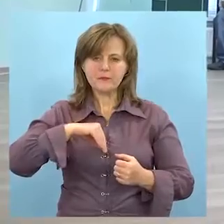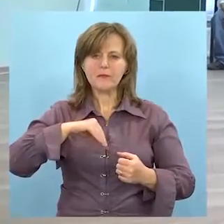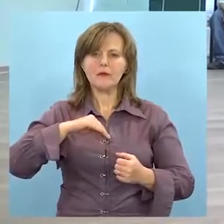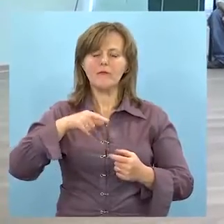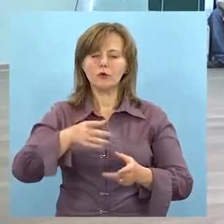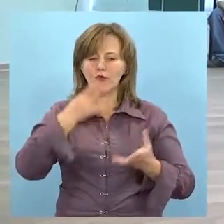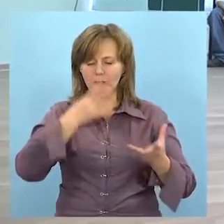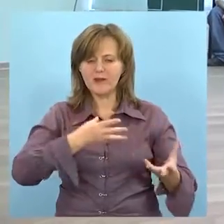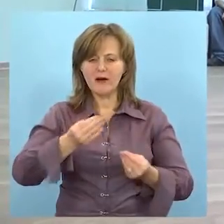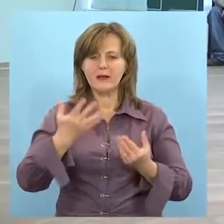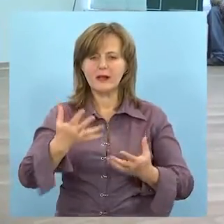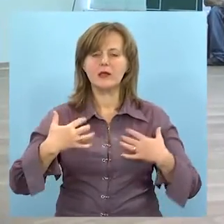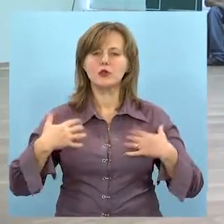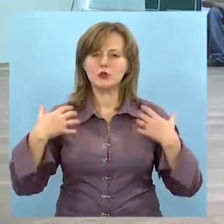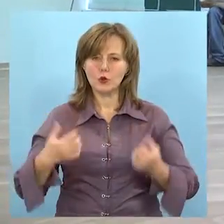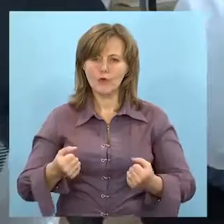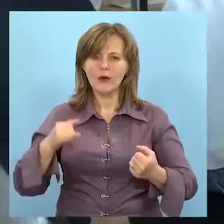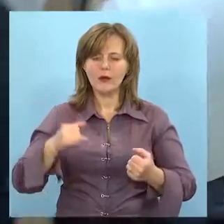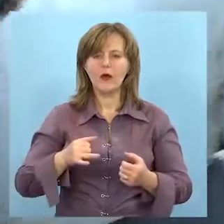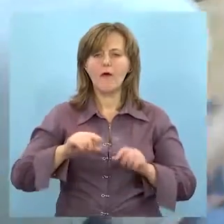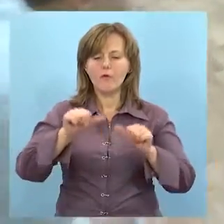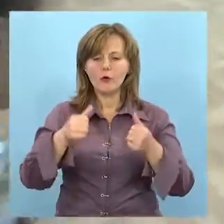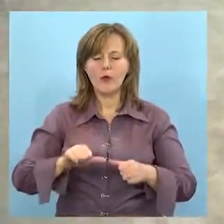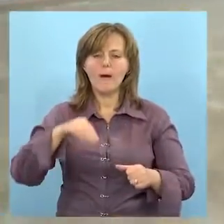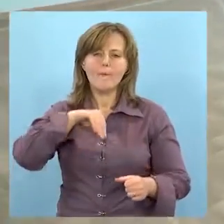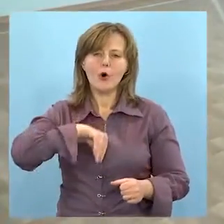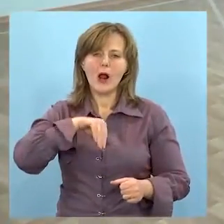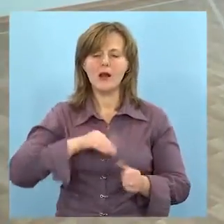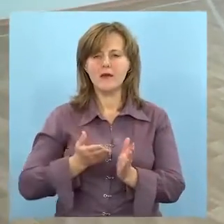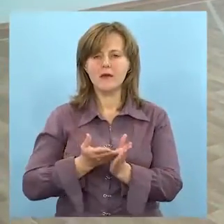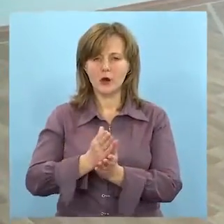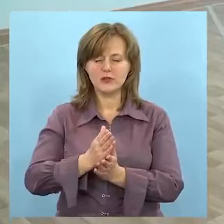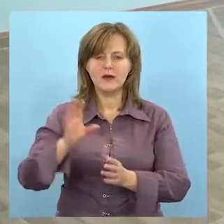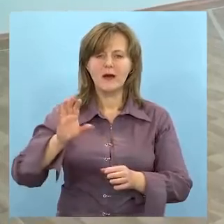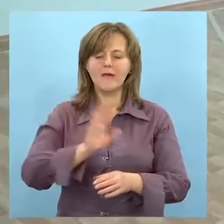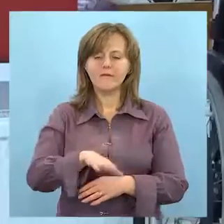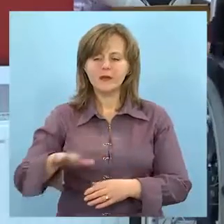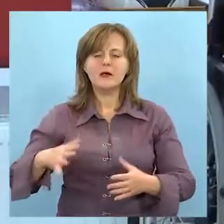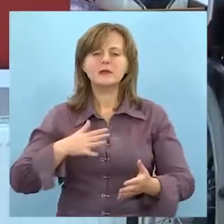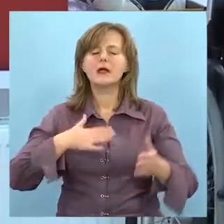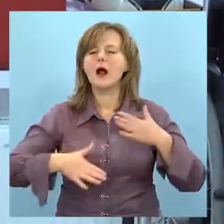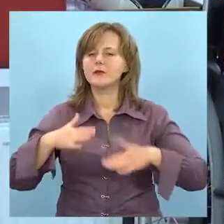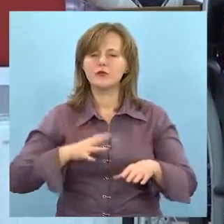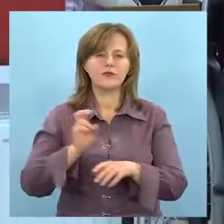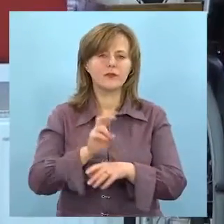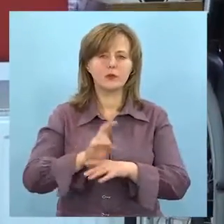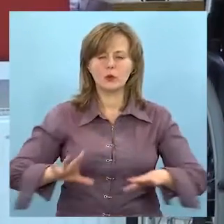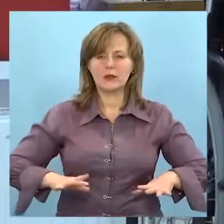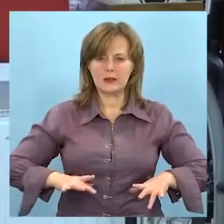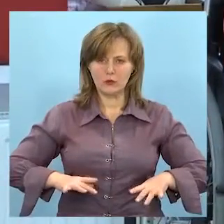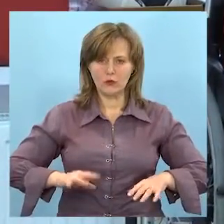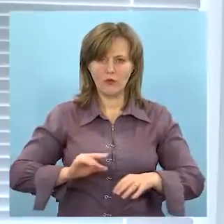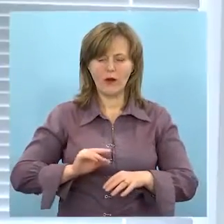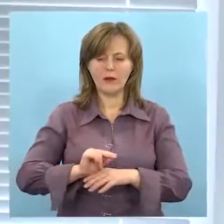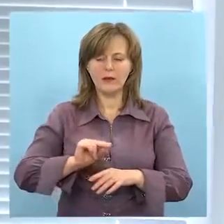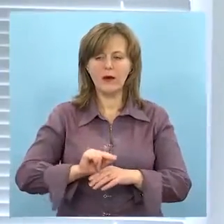та дітей. Гра впливає на моторику, сенсорику, психологічний стан та формує моральні якості. Вихованці з радістю відвідують